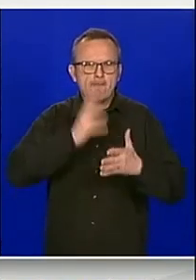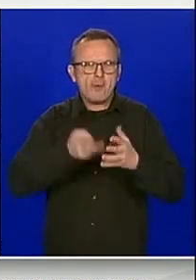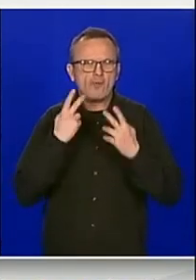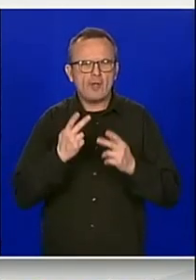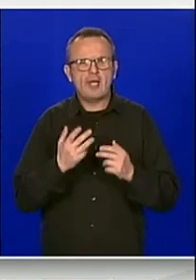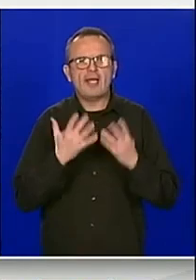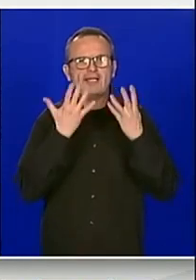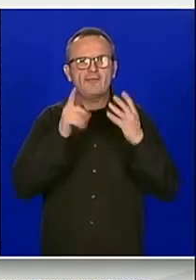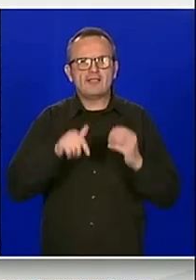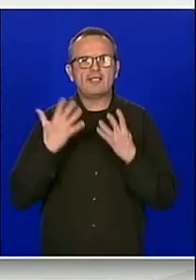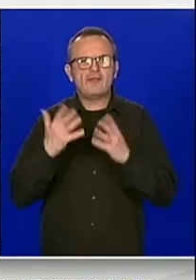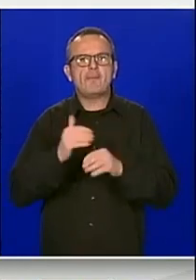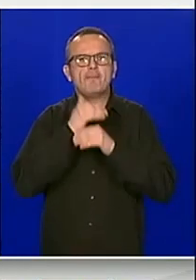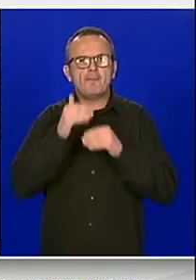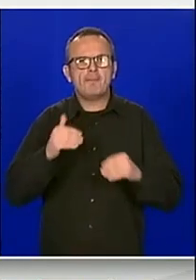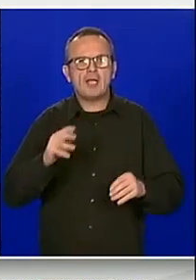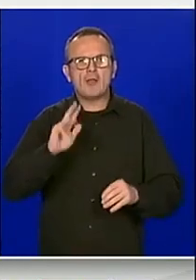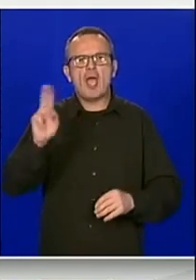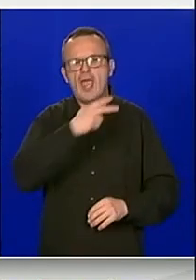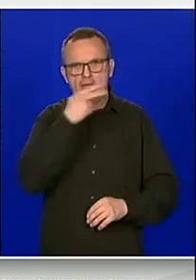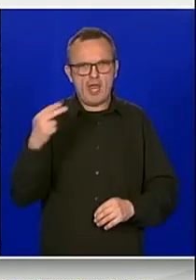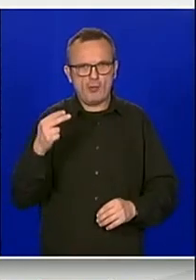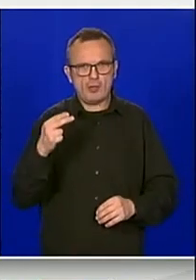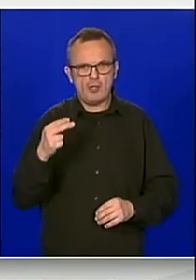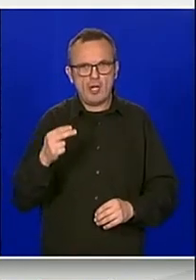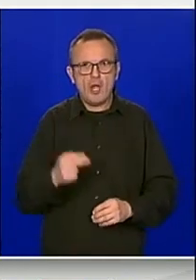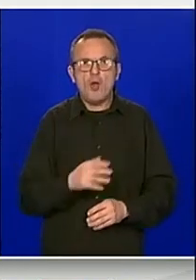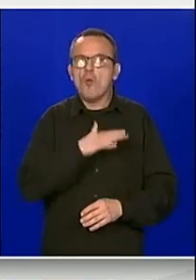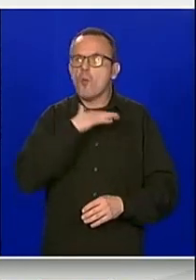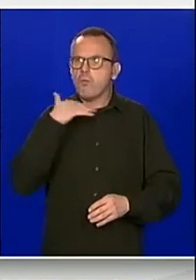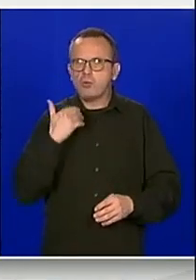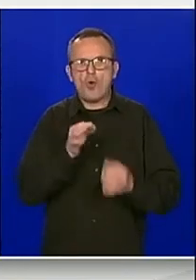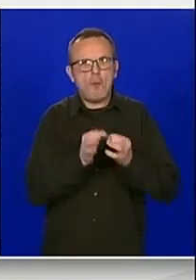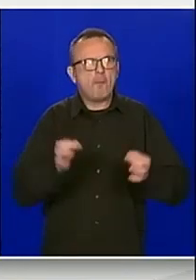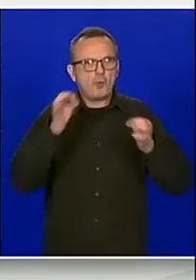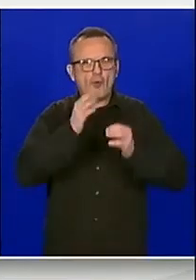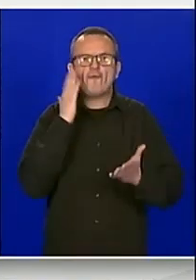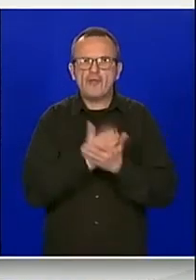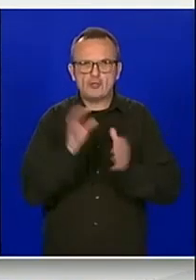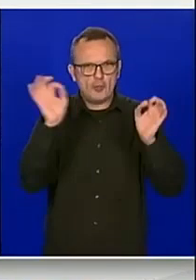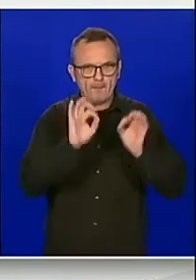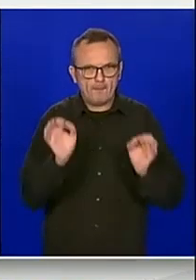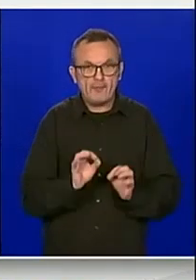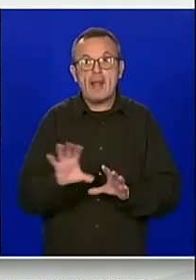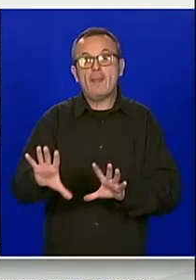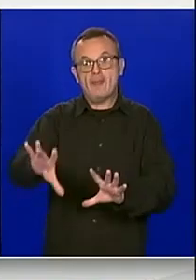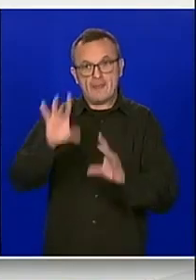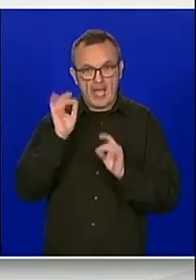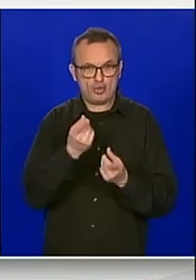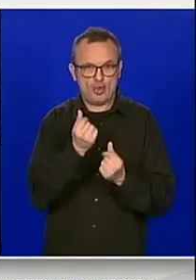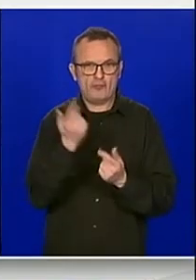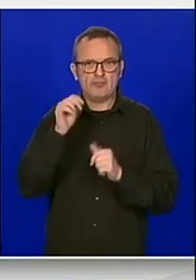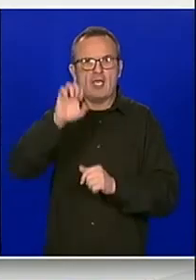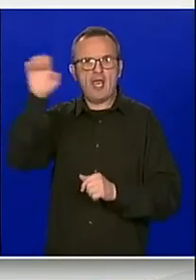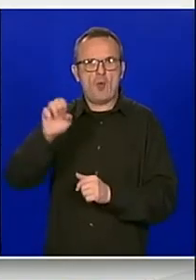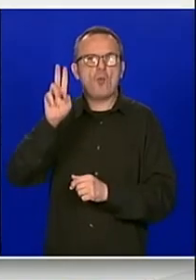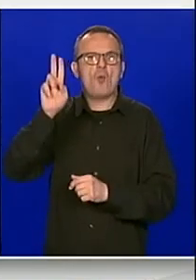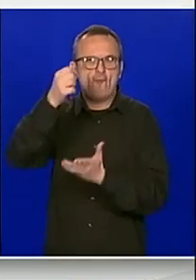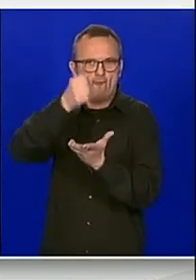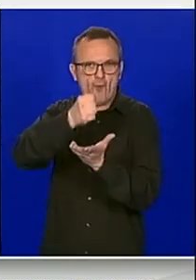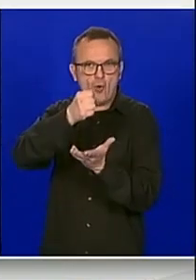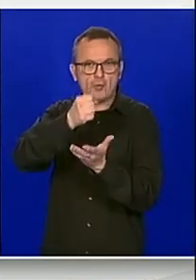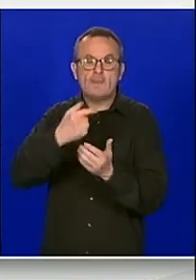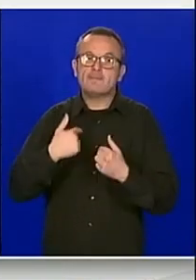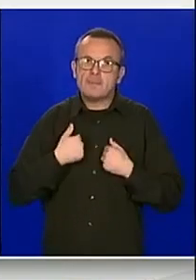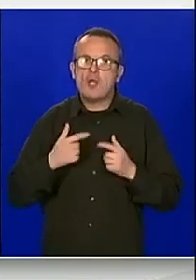,9 milijardi eura. Većina projekata je pripremljena na raspolaganju suznašajna financijska sredstva iz europskih fondova, teza, očekivati